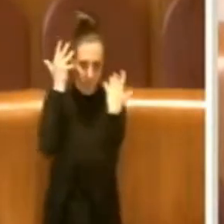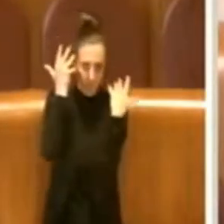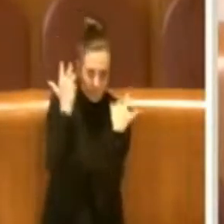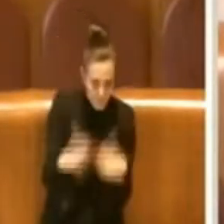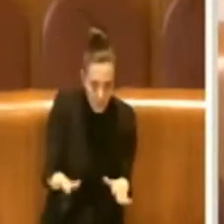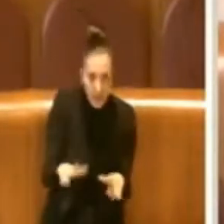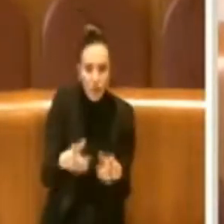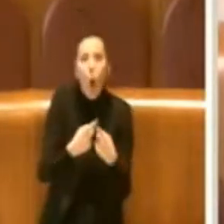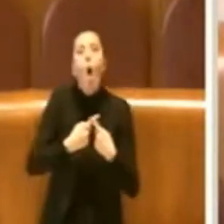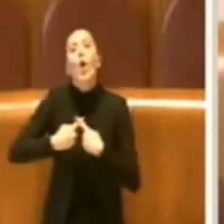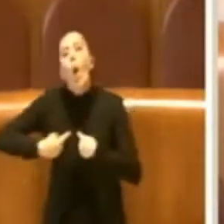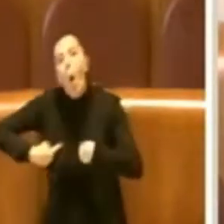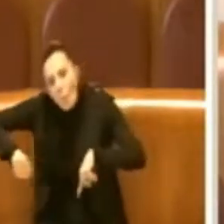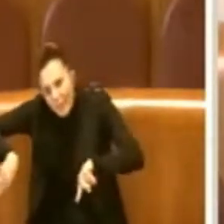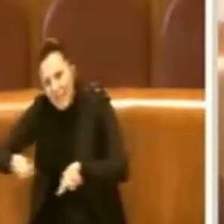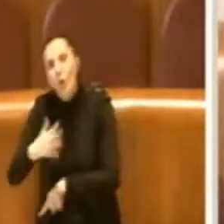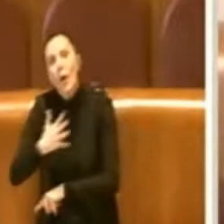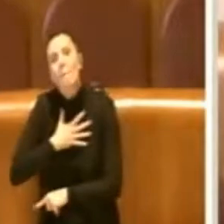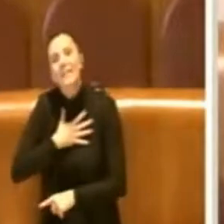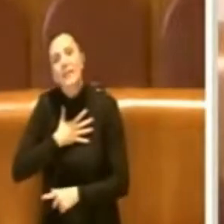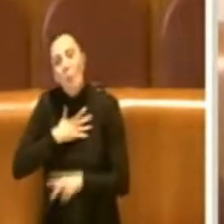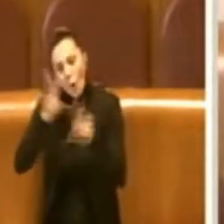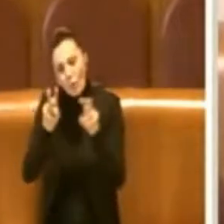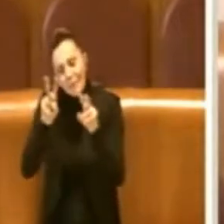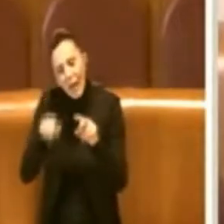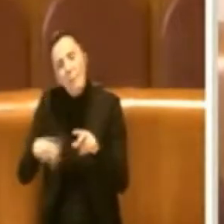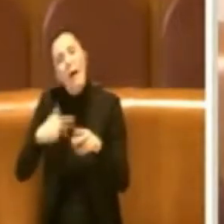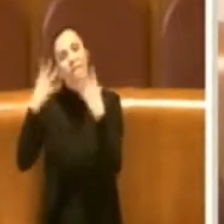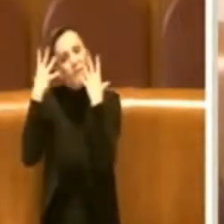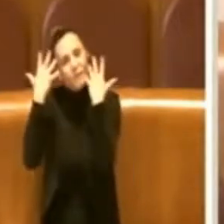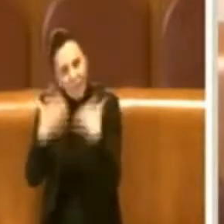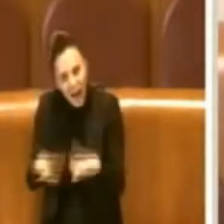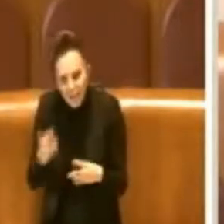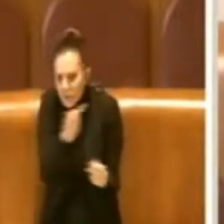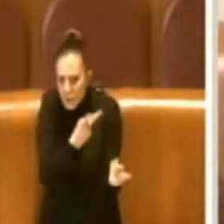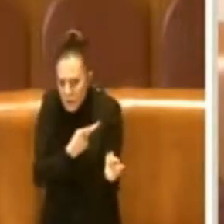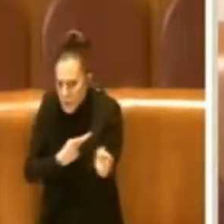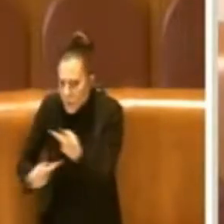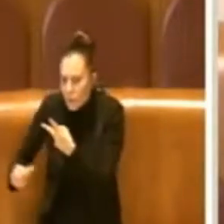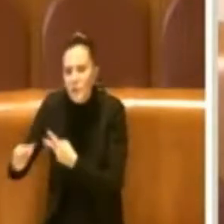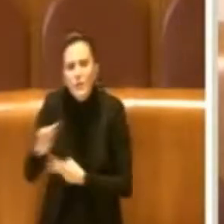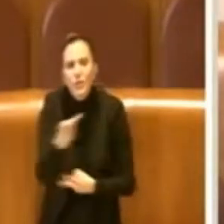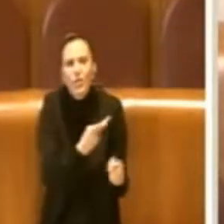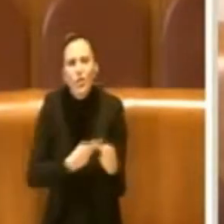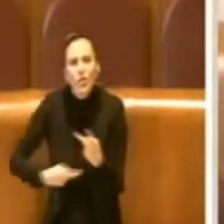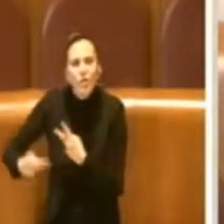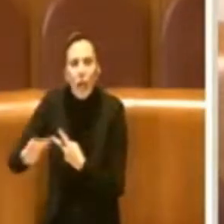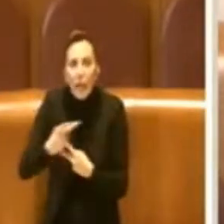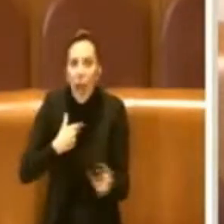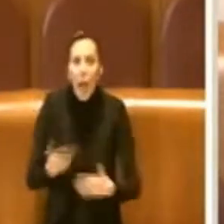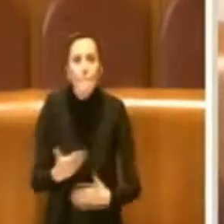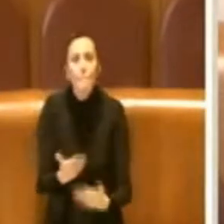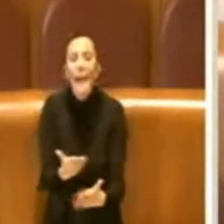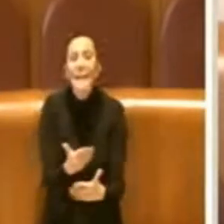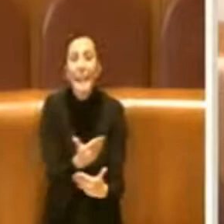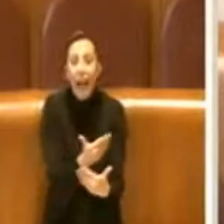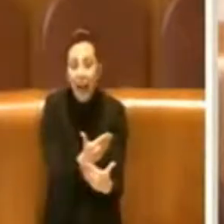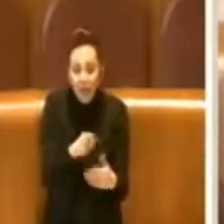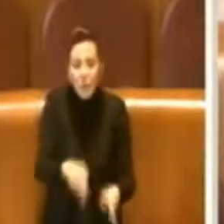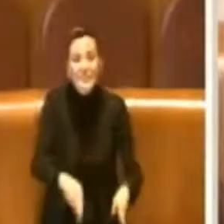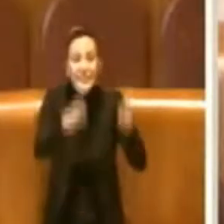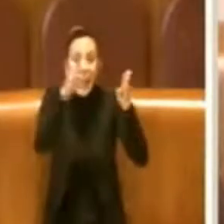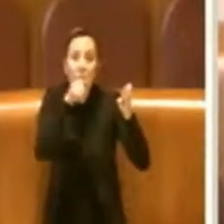anche una commissione patrimonio sul tema. La ricerca è stata immediata di un nuovo stabile che potesse